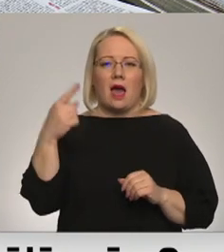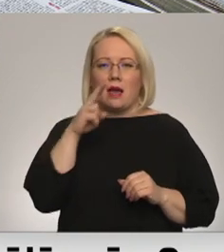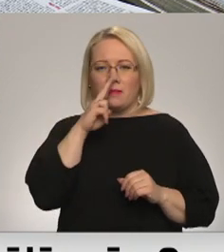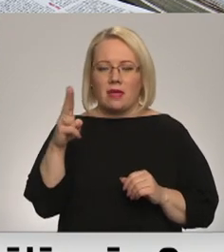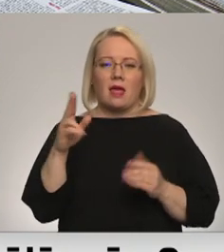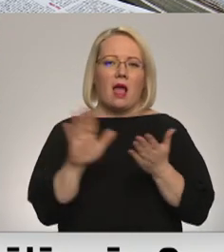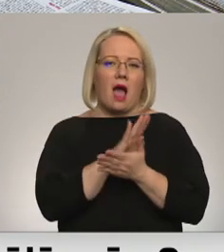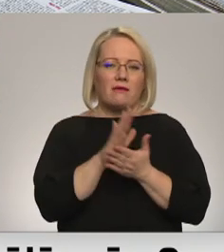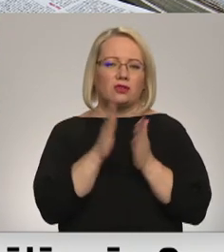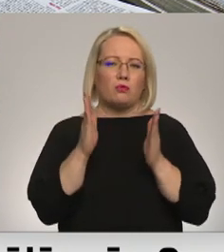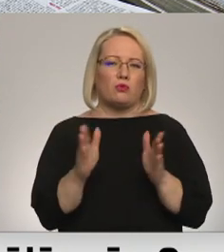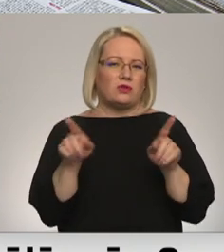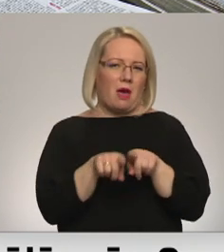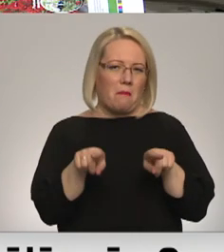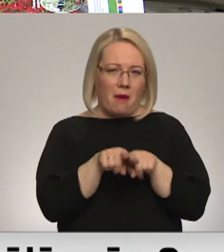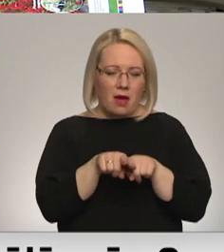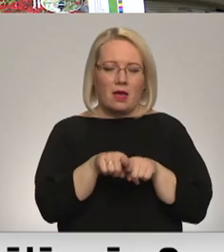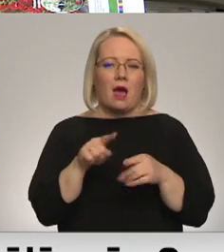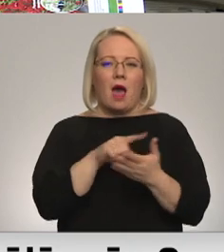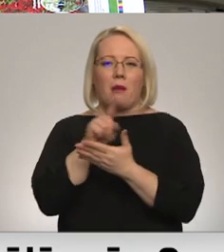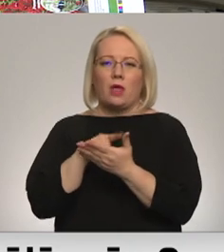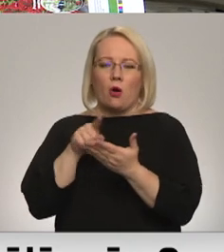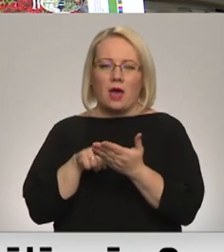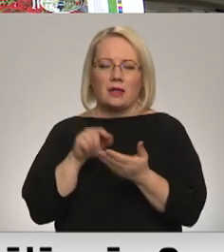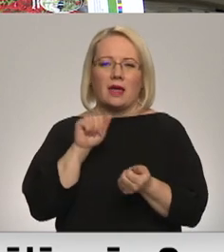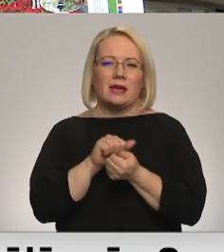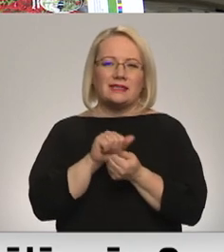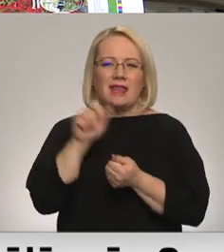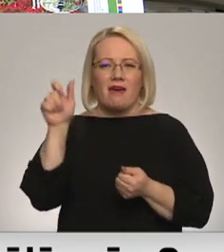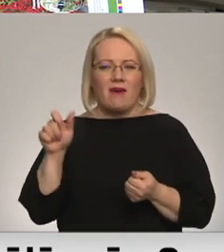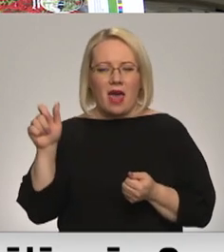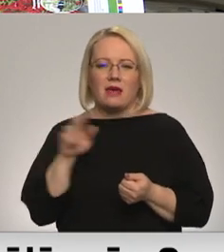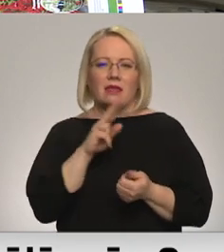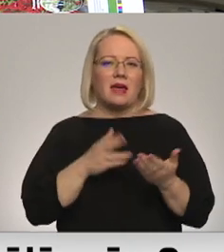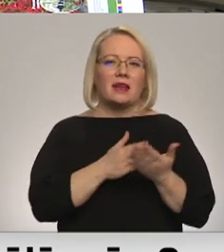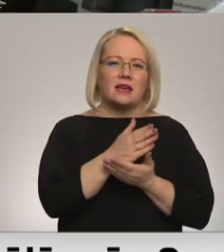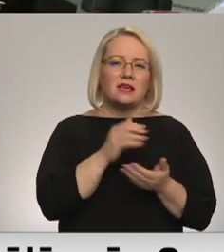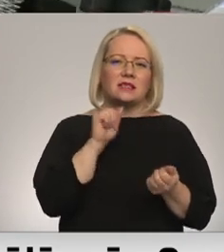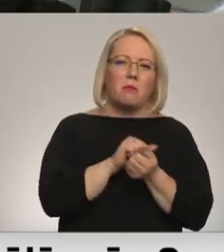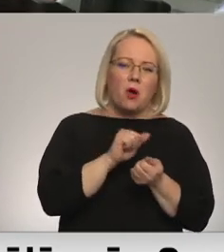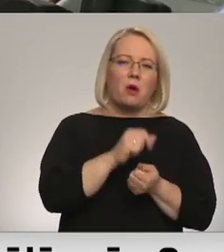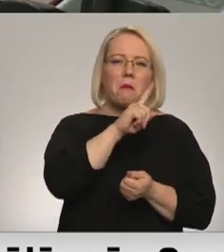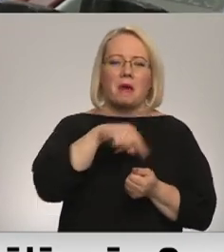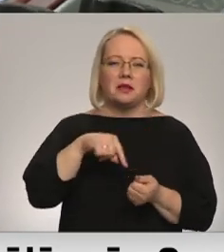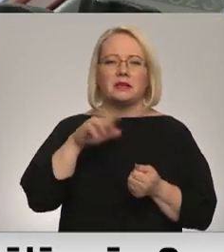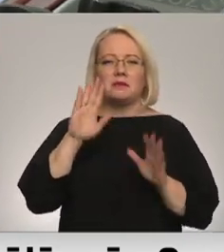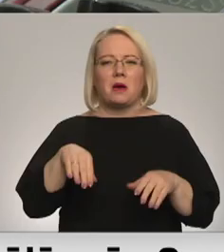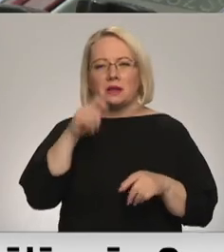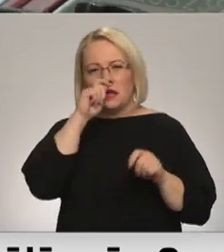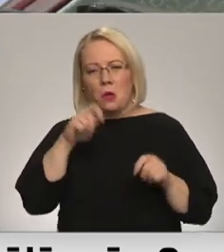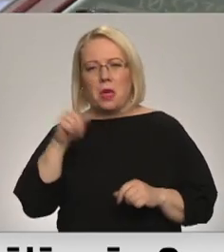iznākšot kā līdz šim. Aptaujātie izdevēji vismaz pagaidām neplāno vērsies par tipografiju ar kādām prasībām par zaudējumu